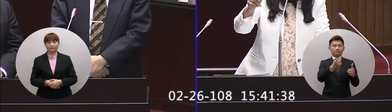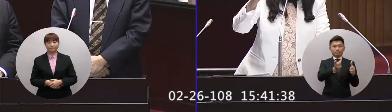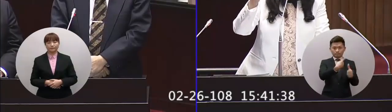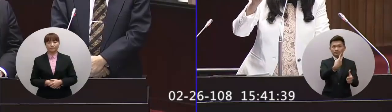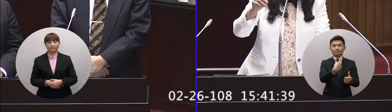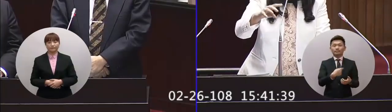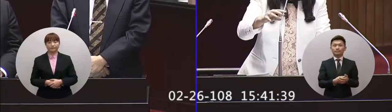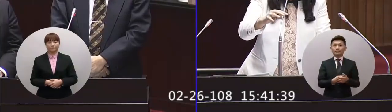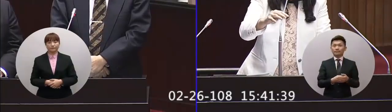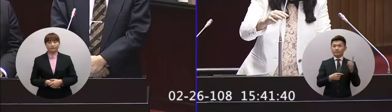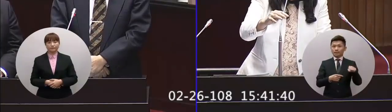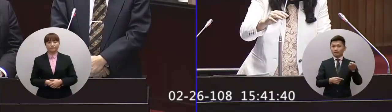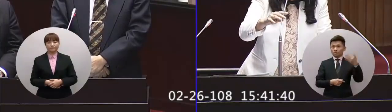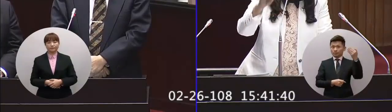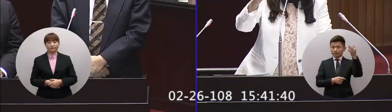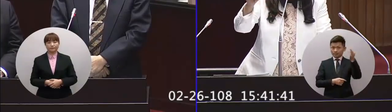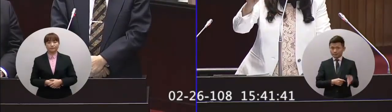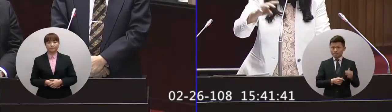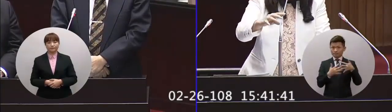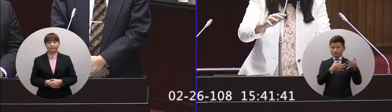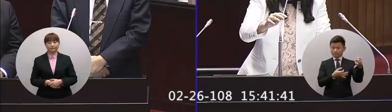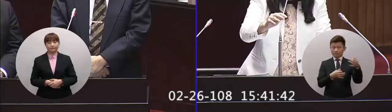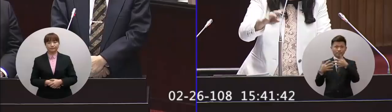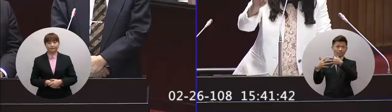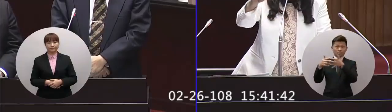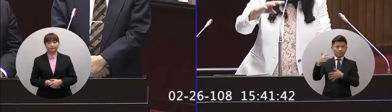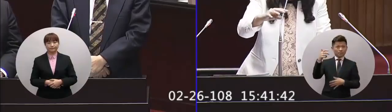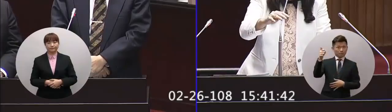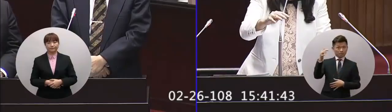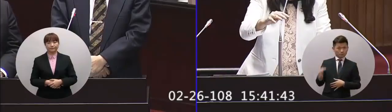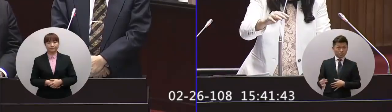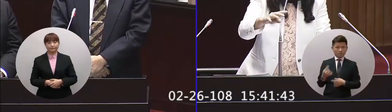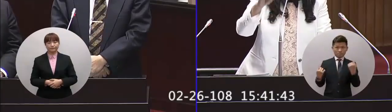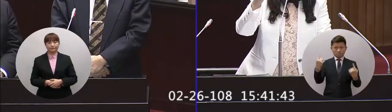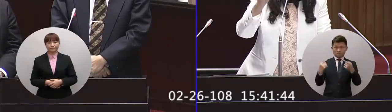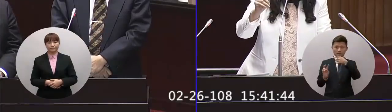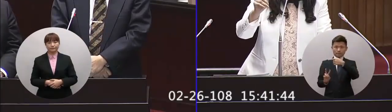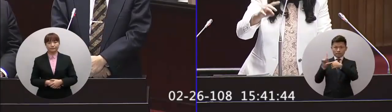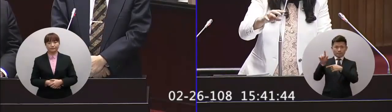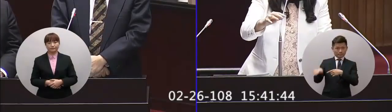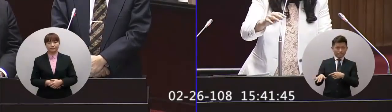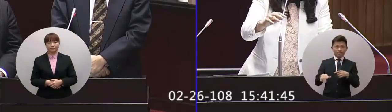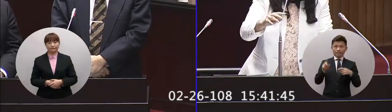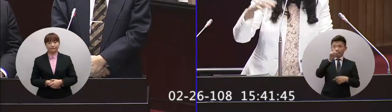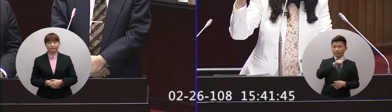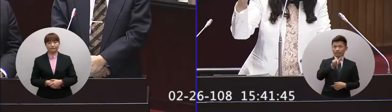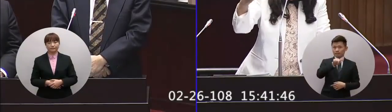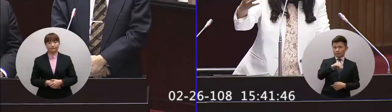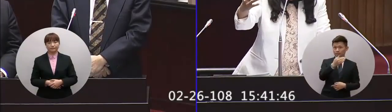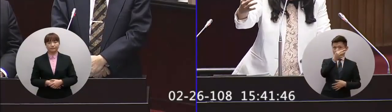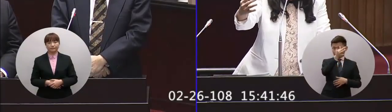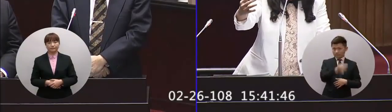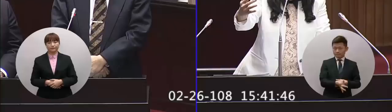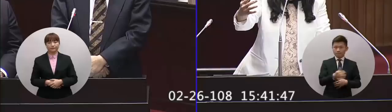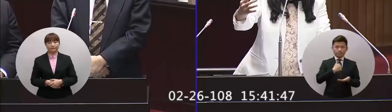中國大陸已經高達1,900億美元美國只有750億喔還不到大陸的一半而1,900億美元裡面呢我們